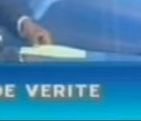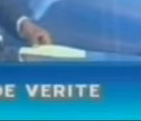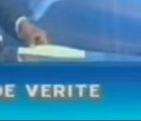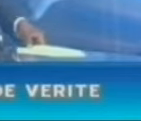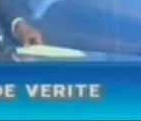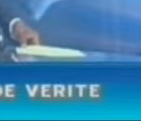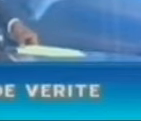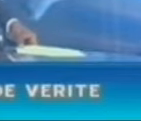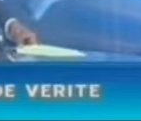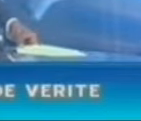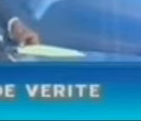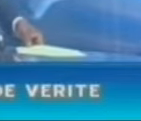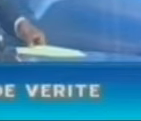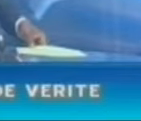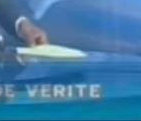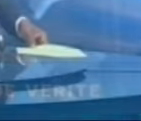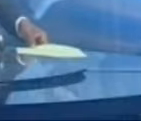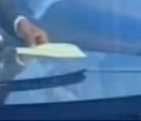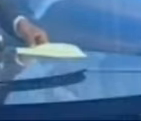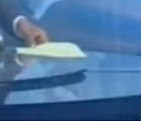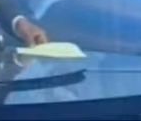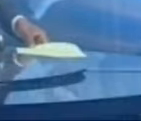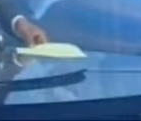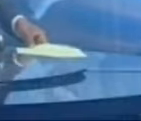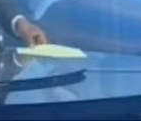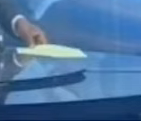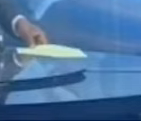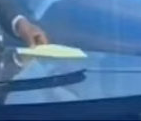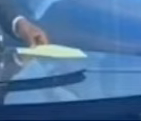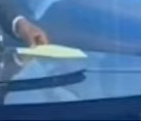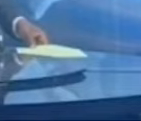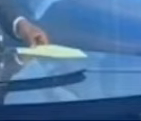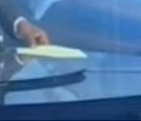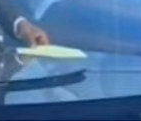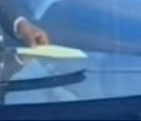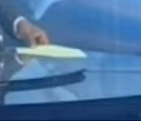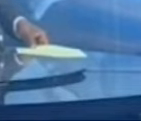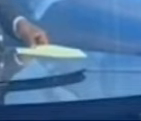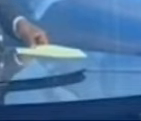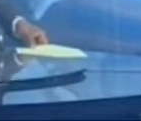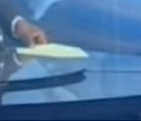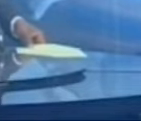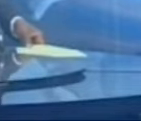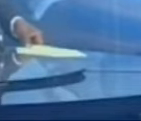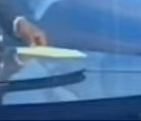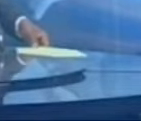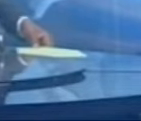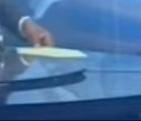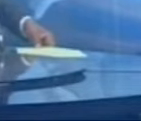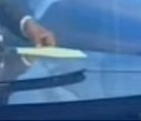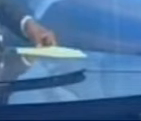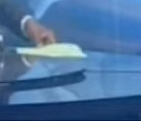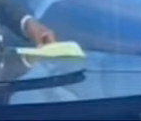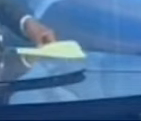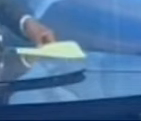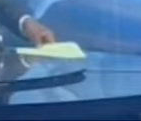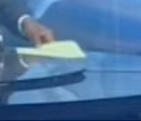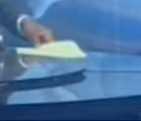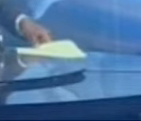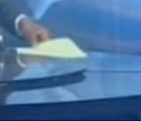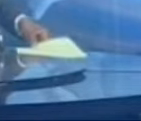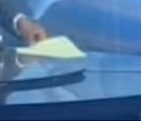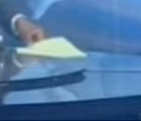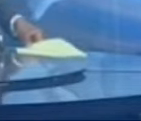Les 11 nationales doivent impérativement gagner et espérer un faux pas du Congo pour se qualifier pour le dernier tour du Brésil